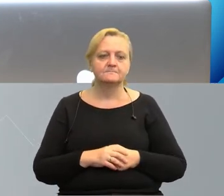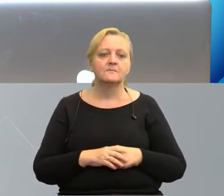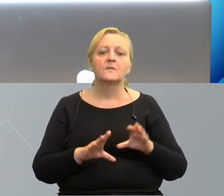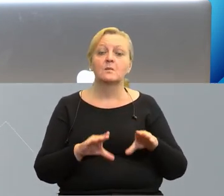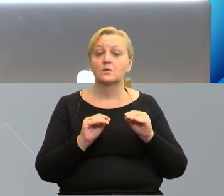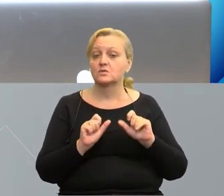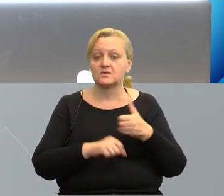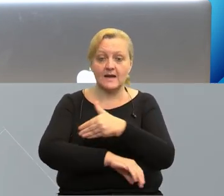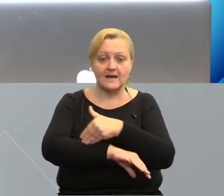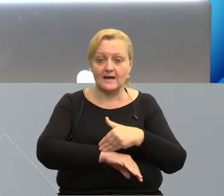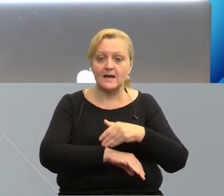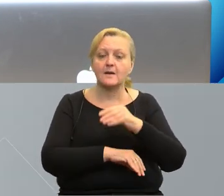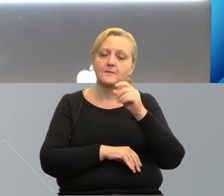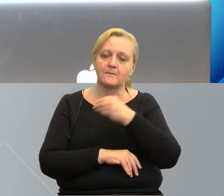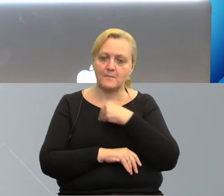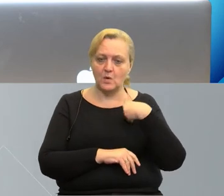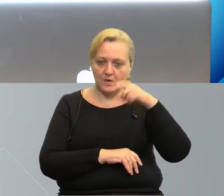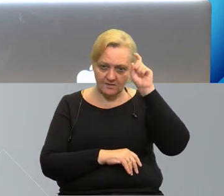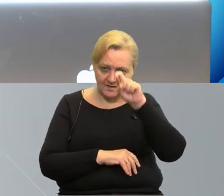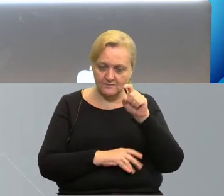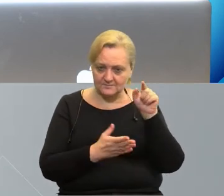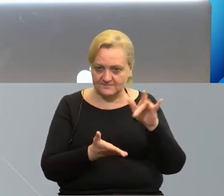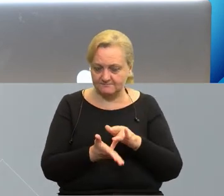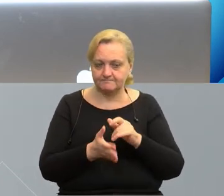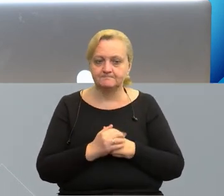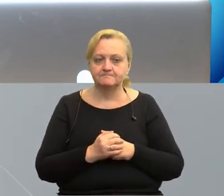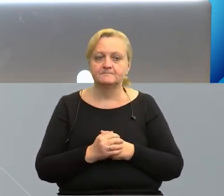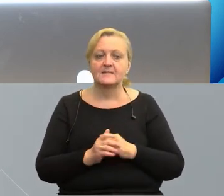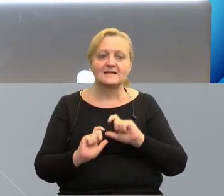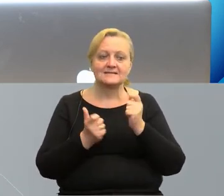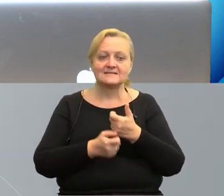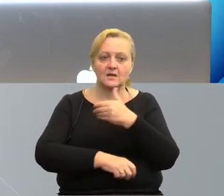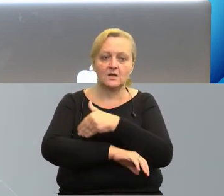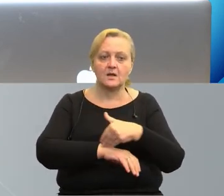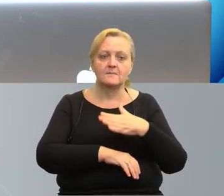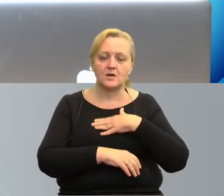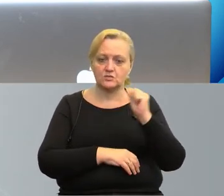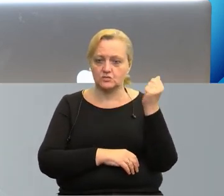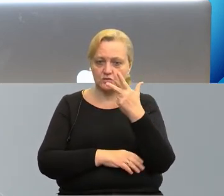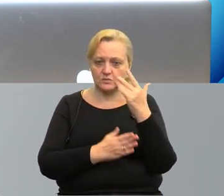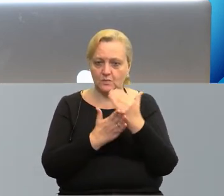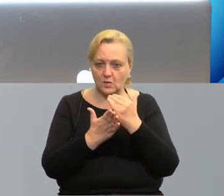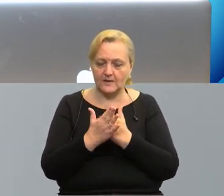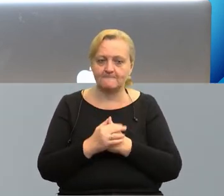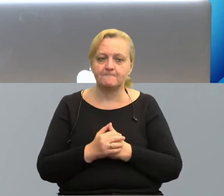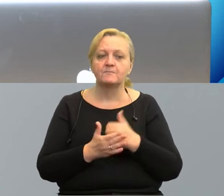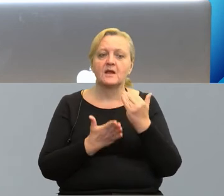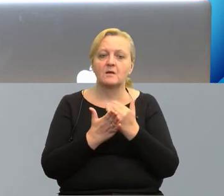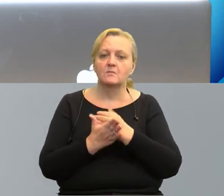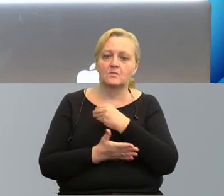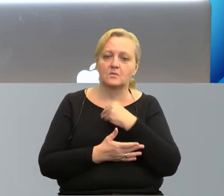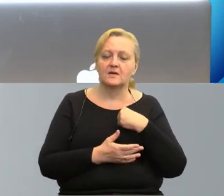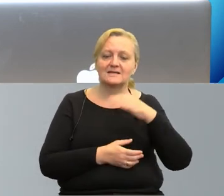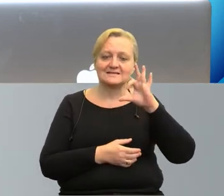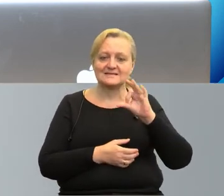Zacznijmy może od granicy polsko-niemieckiej. Na całej granicy mamy trzy programy. Program